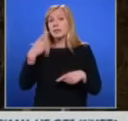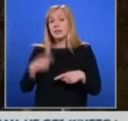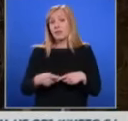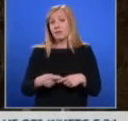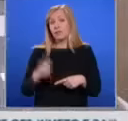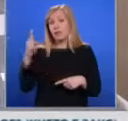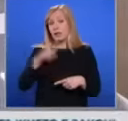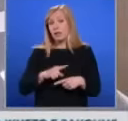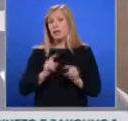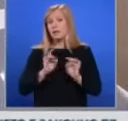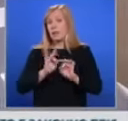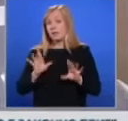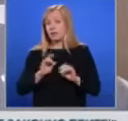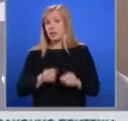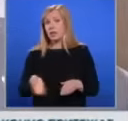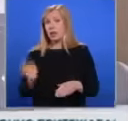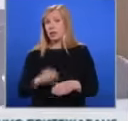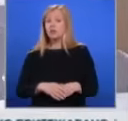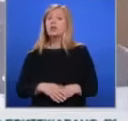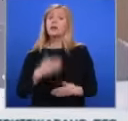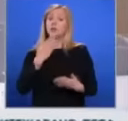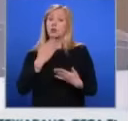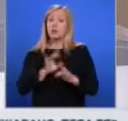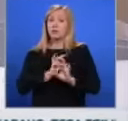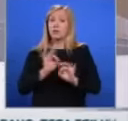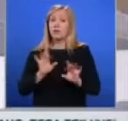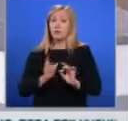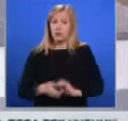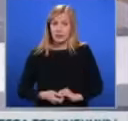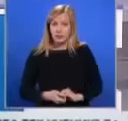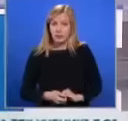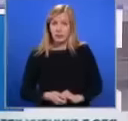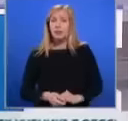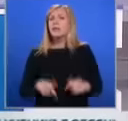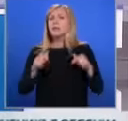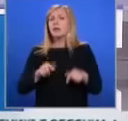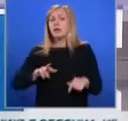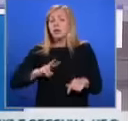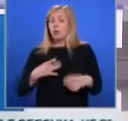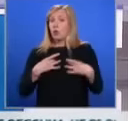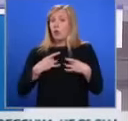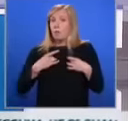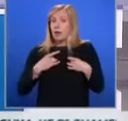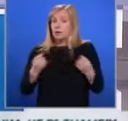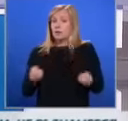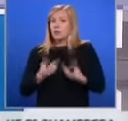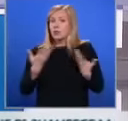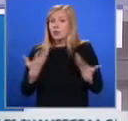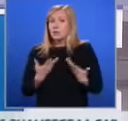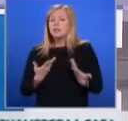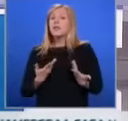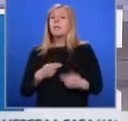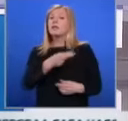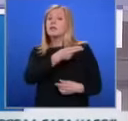информация. Татьяна Кисиова е отварна за жестокото убийство там. Сега към една друга изключително опасна ситуация, която